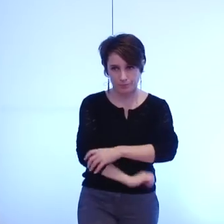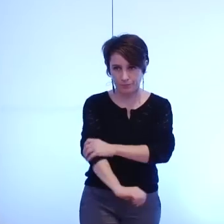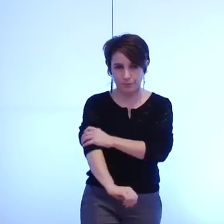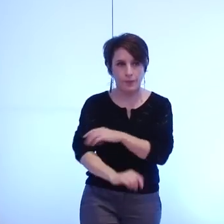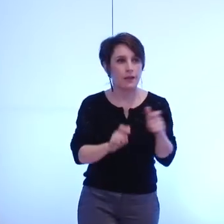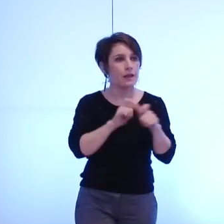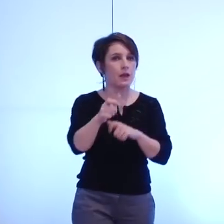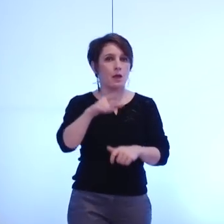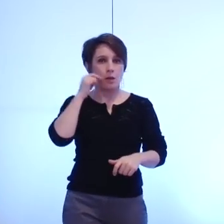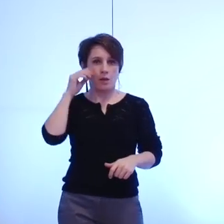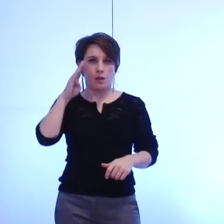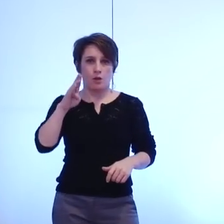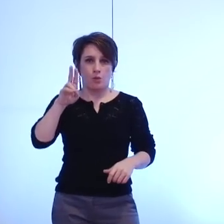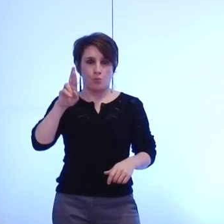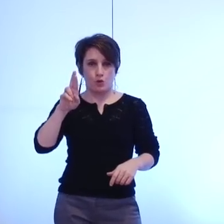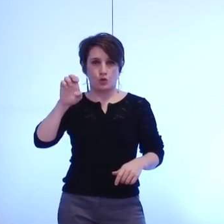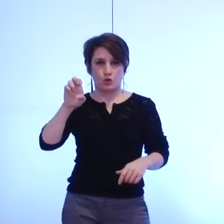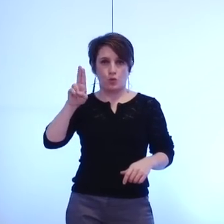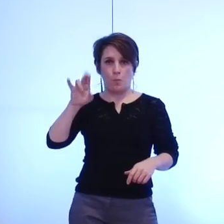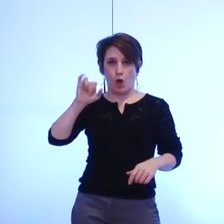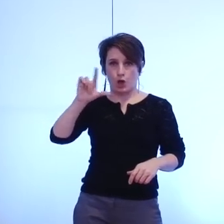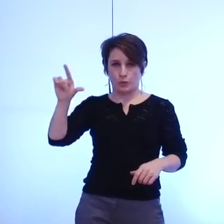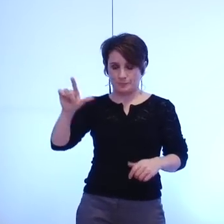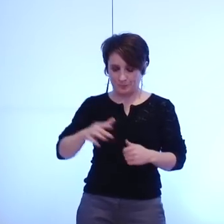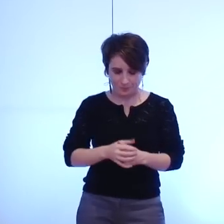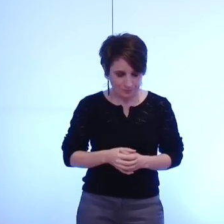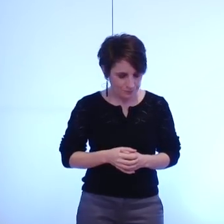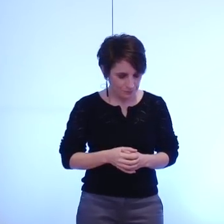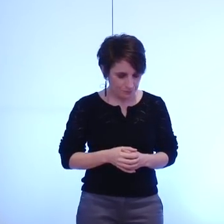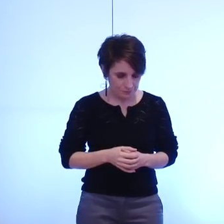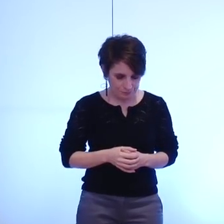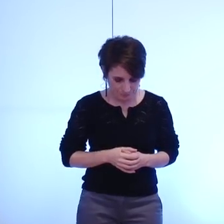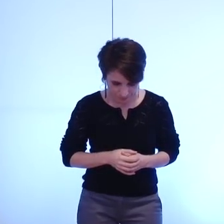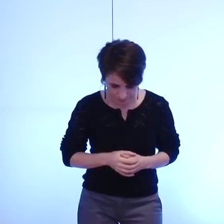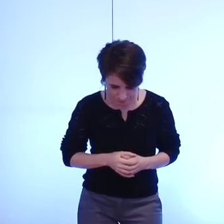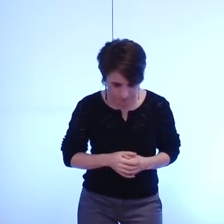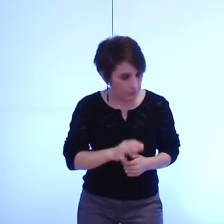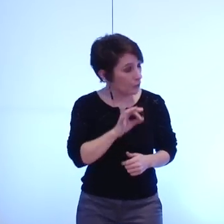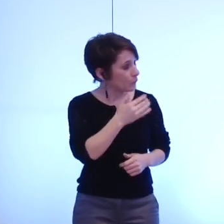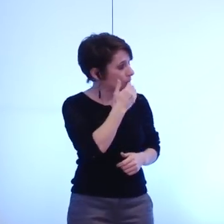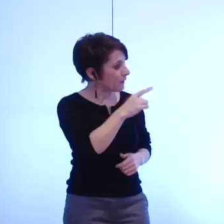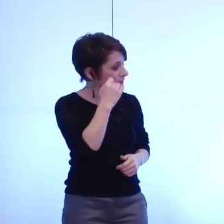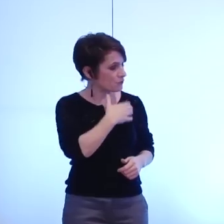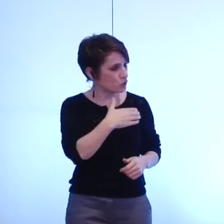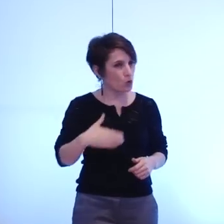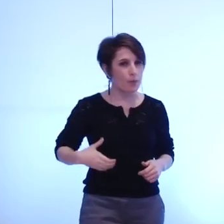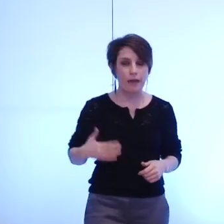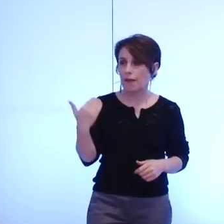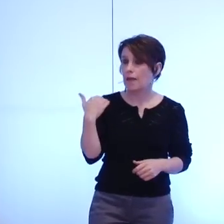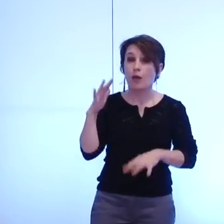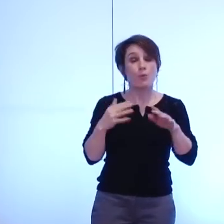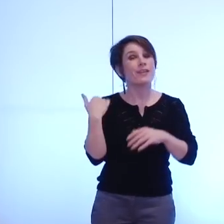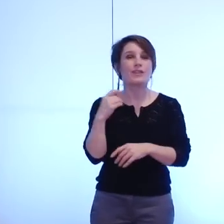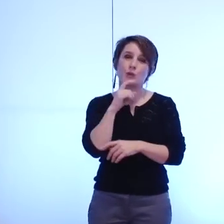monsieur Brouillet oui merci monsieur le maire j'ai peut-être été un peu trop rapide ou trop bref ou peut-être